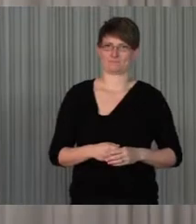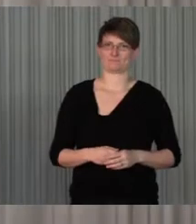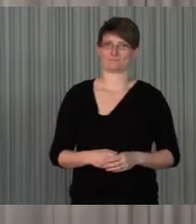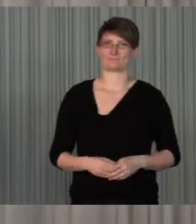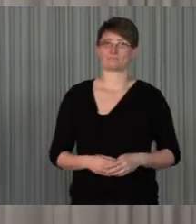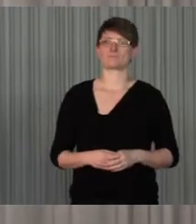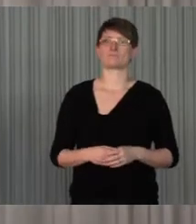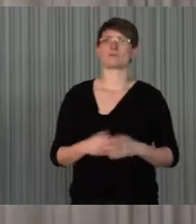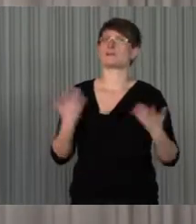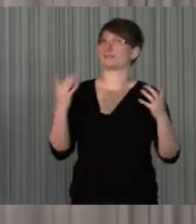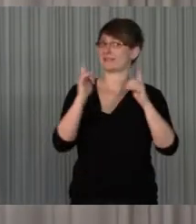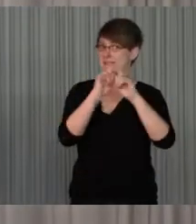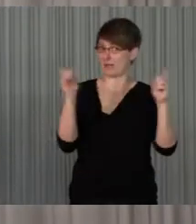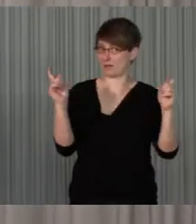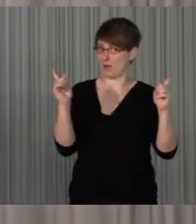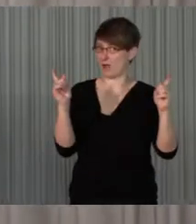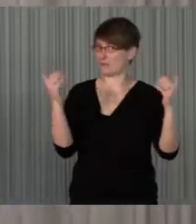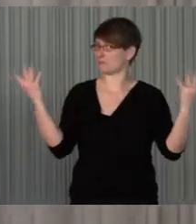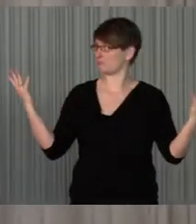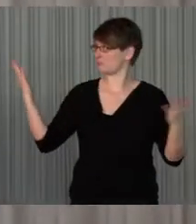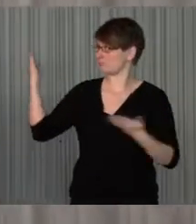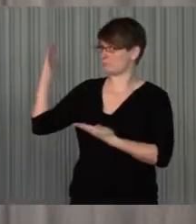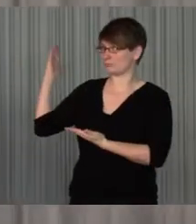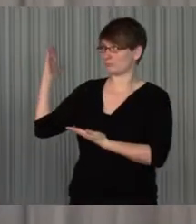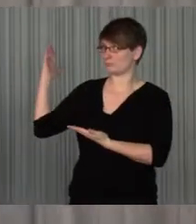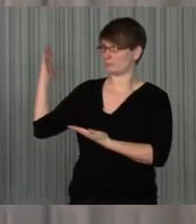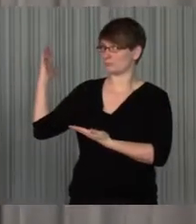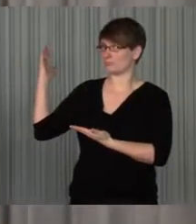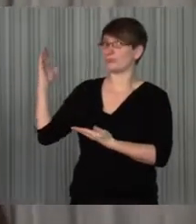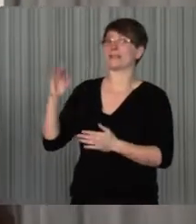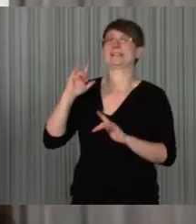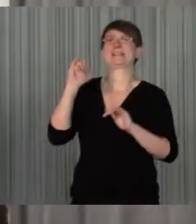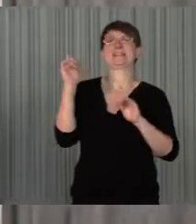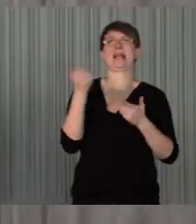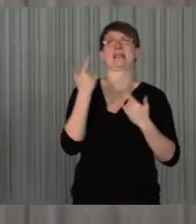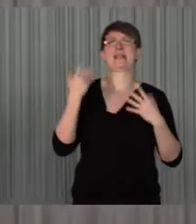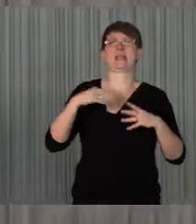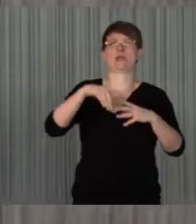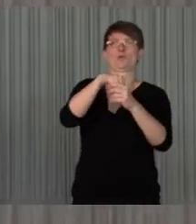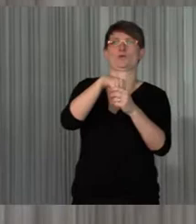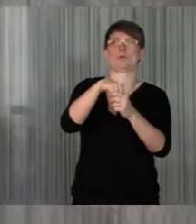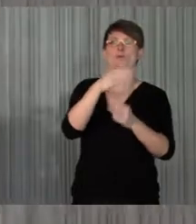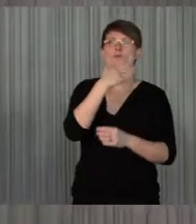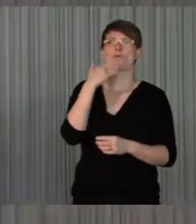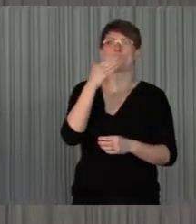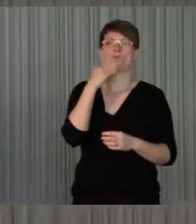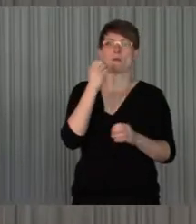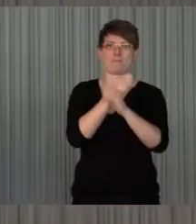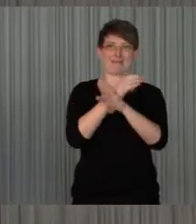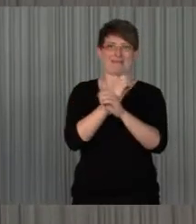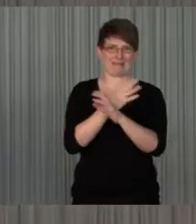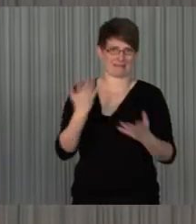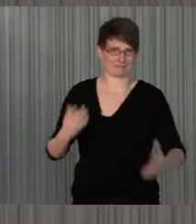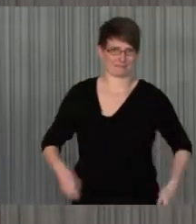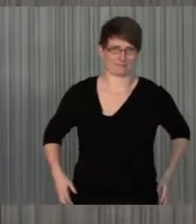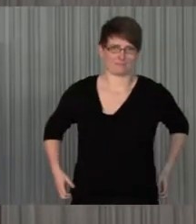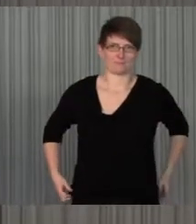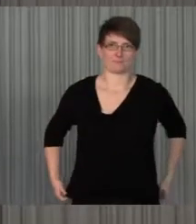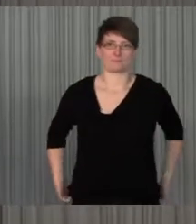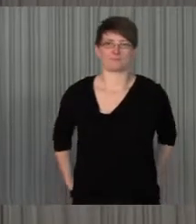Thema ist ja, keine Inklusion ohne Medien, ich habe mir vier Themenkomplexe